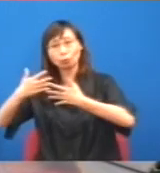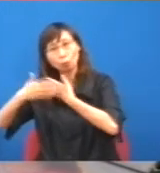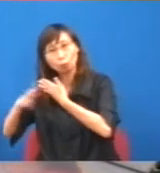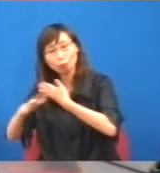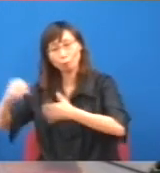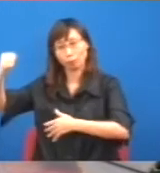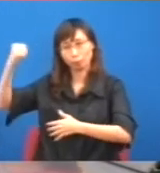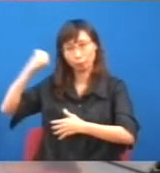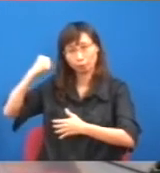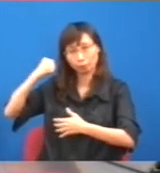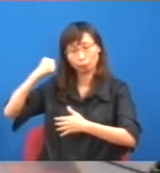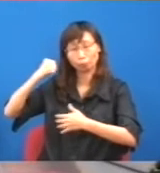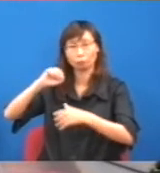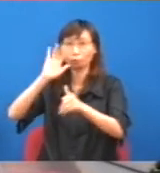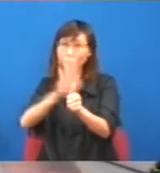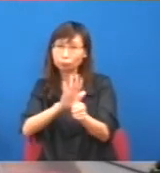令到那個談判機制,